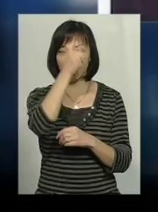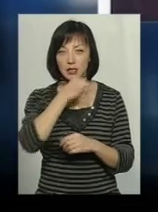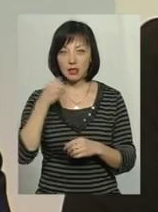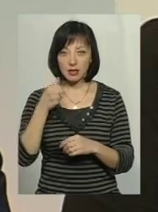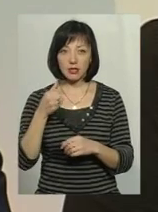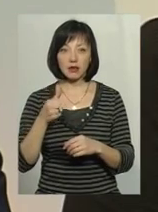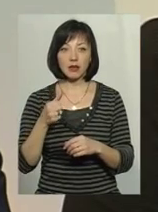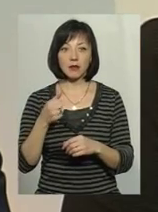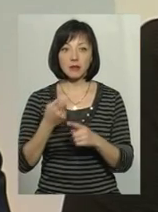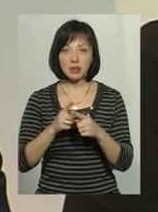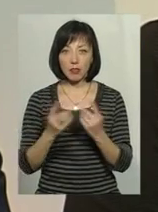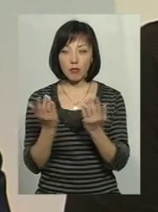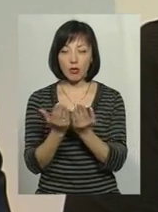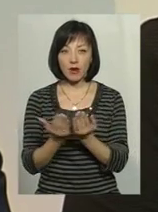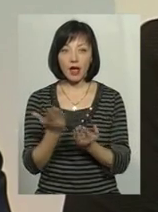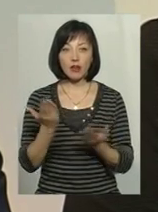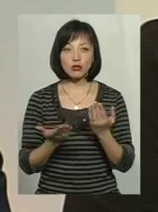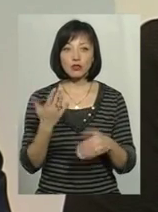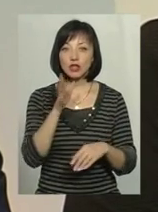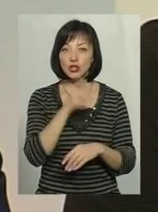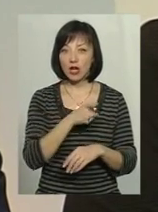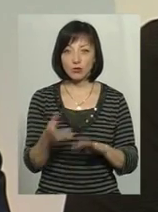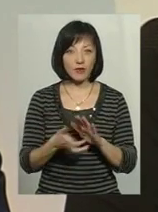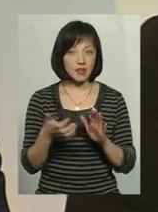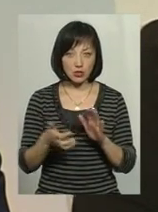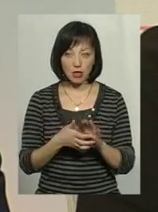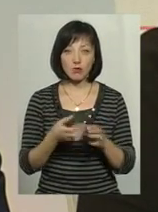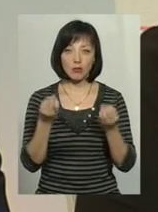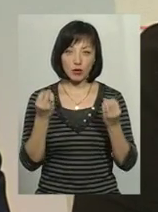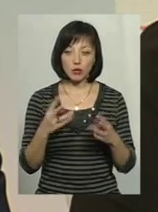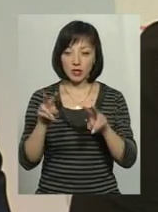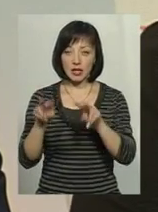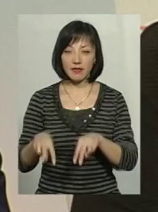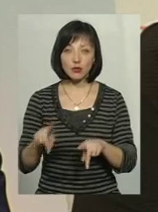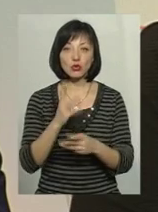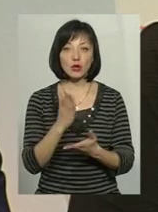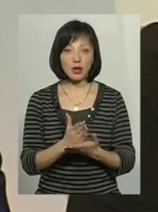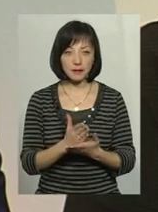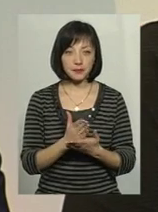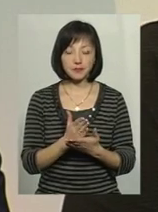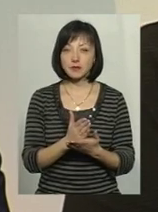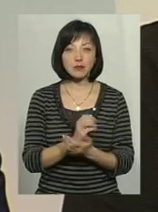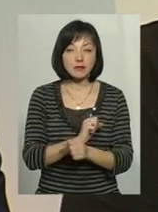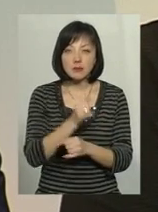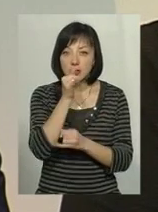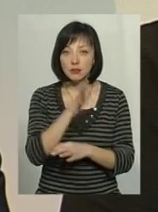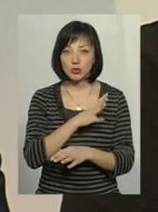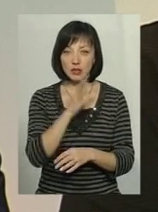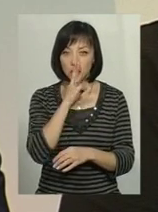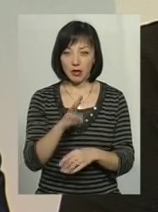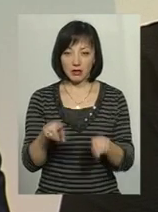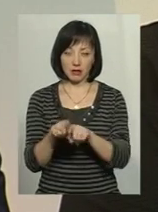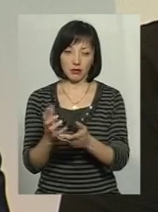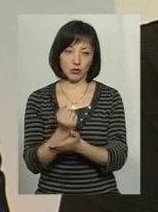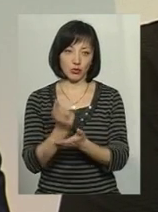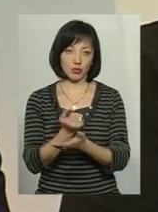ми там запити робили, і ми це порівнювали. Якщо вже часу на це не вистачало, ми вже просто дивилися по тому, що є. Тому що не може бути така зарплата і такі